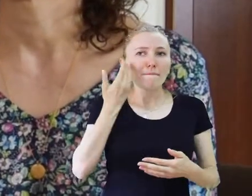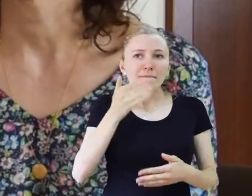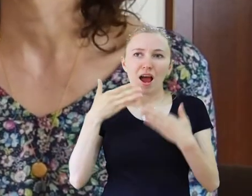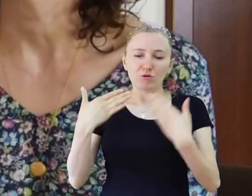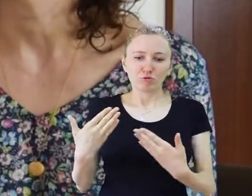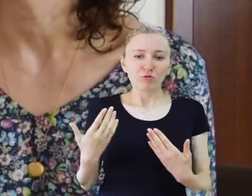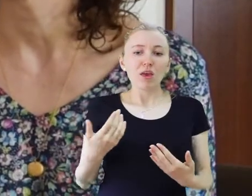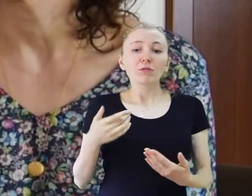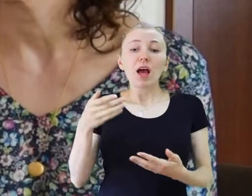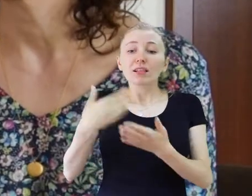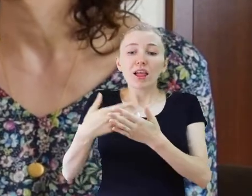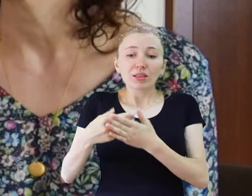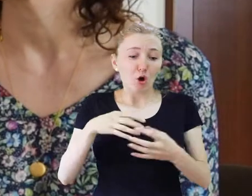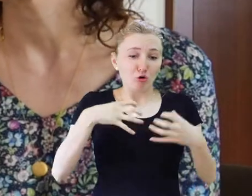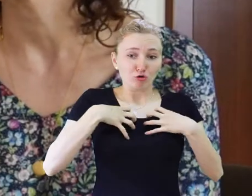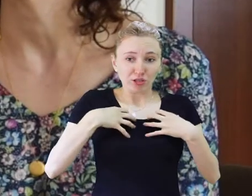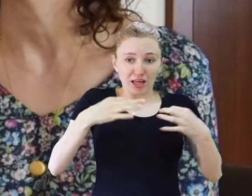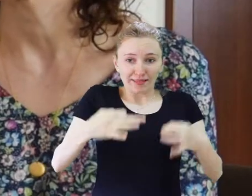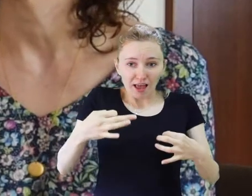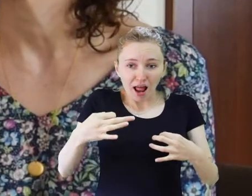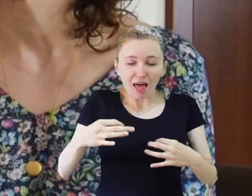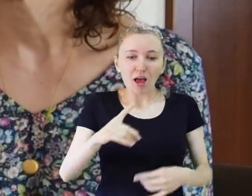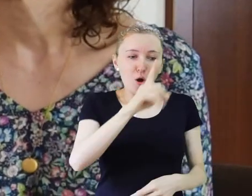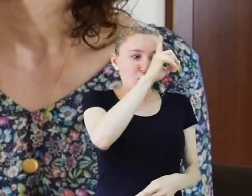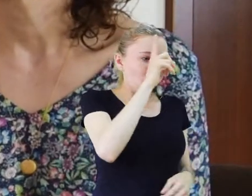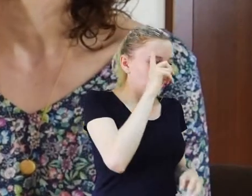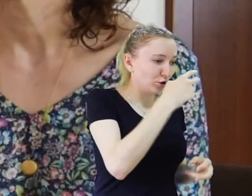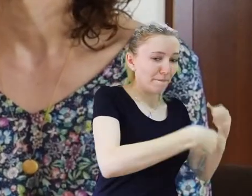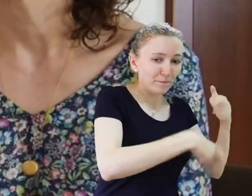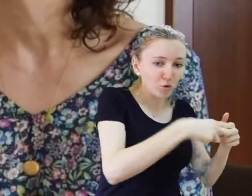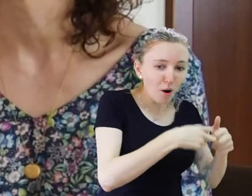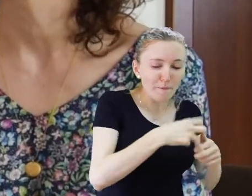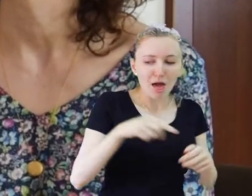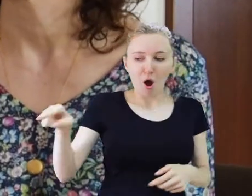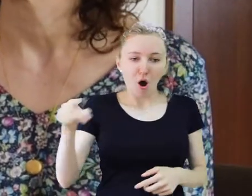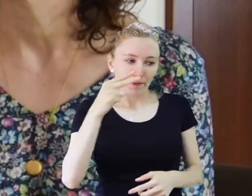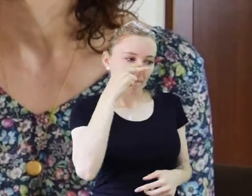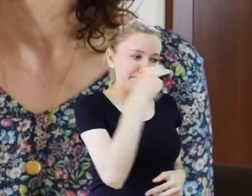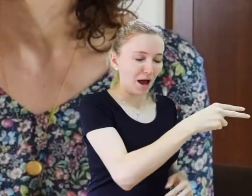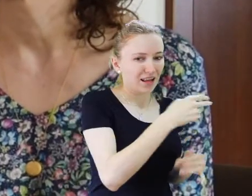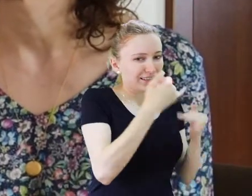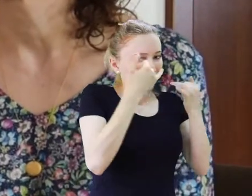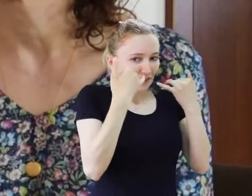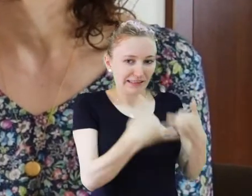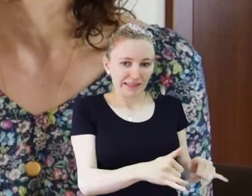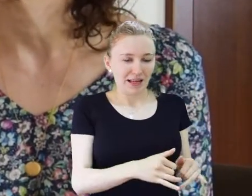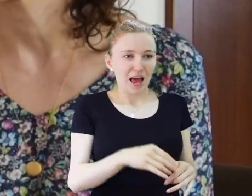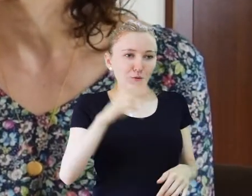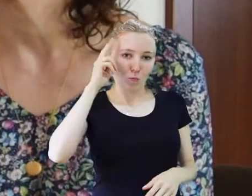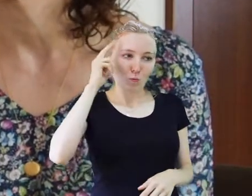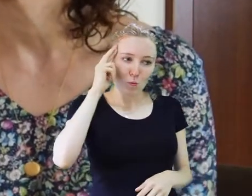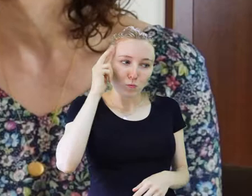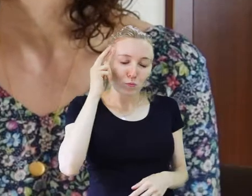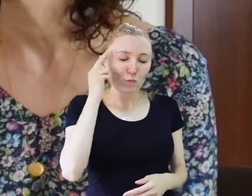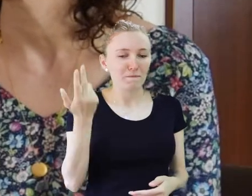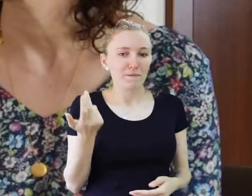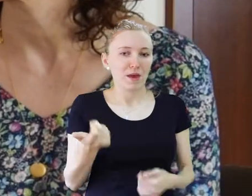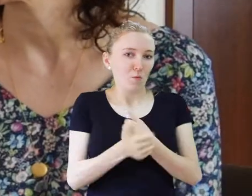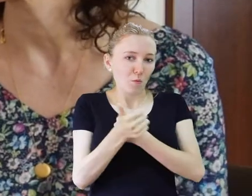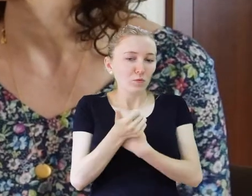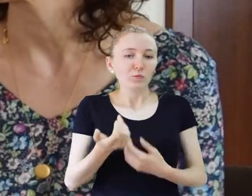No i też miło wspominają. Mówią też, że to bardzo dużo im dało. Taka praca